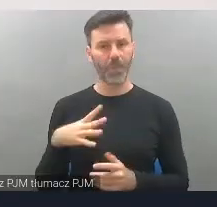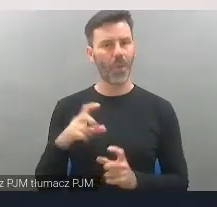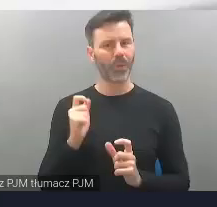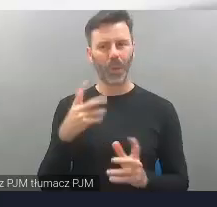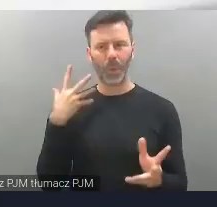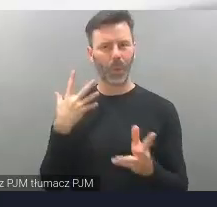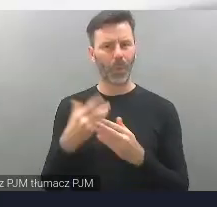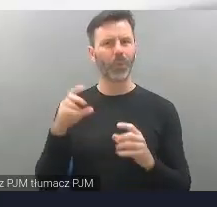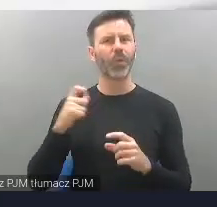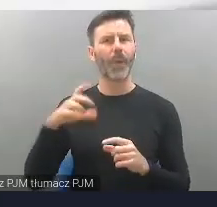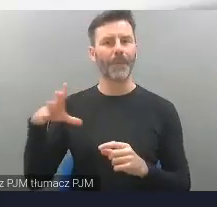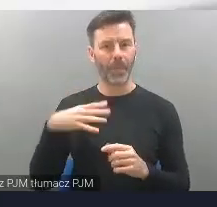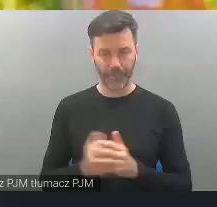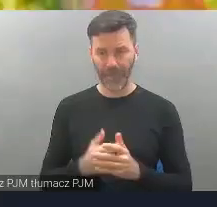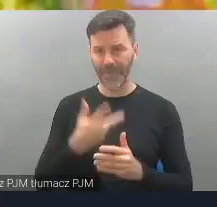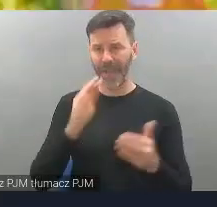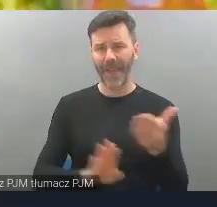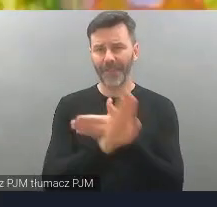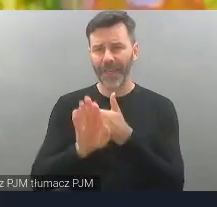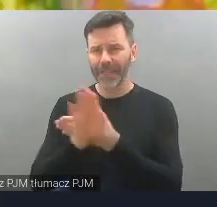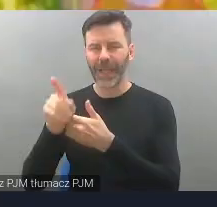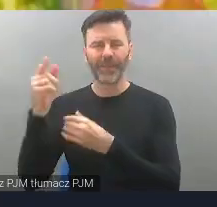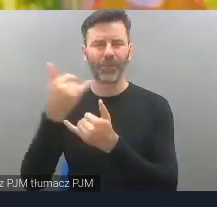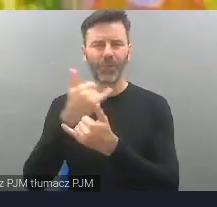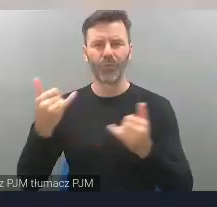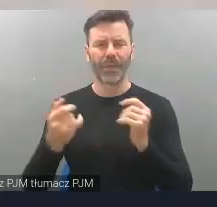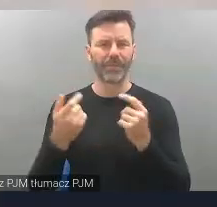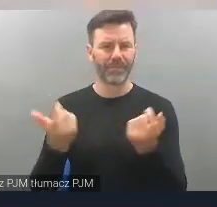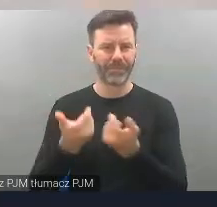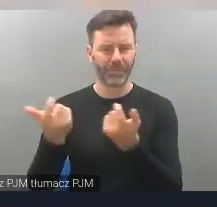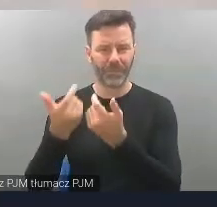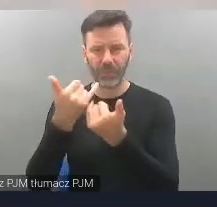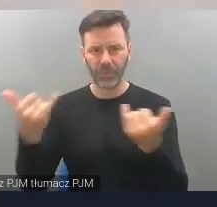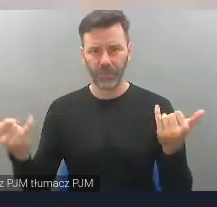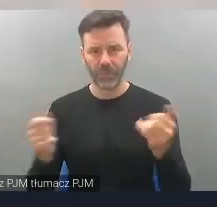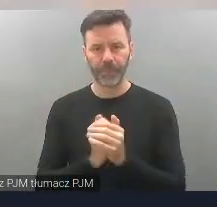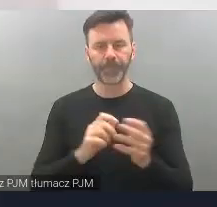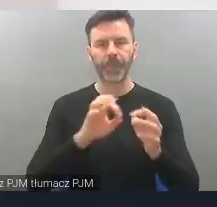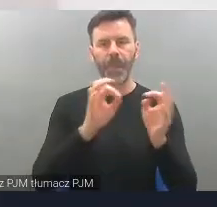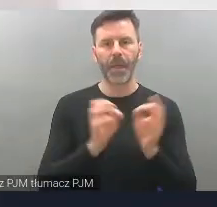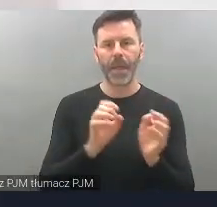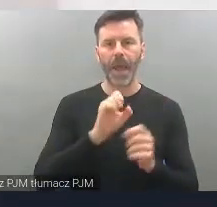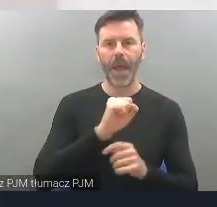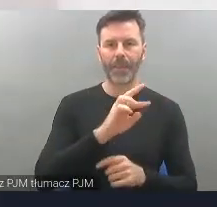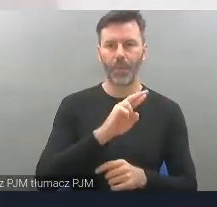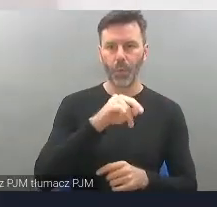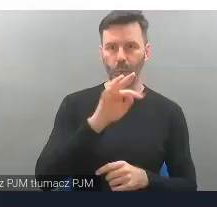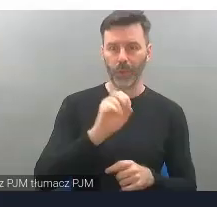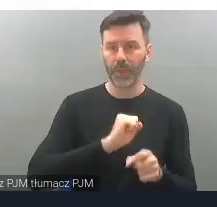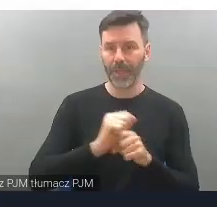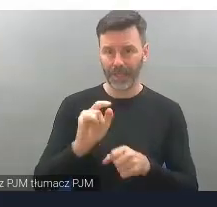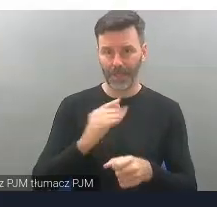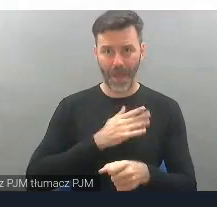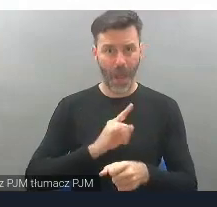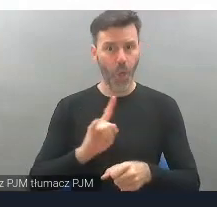kolekcja Galerii Art Brut. Posiadamy swoją stronę, kanał YouTube. Jesteśmy obecni w mediach społecznościowych. Twórcy